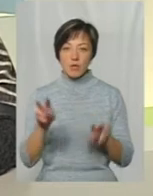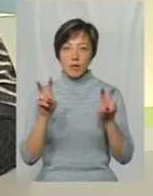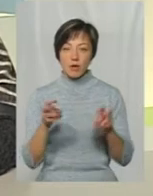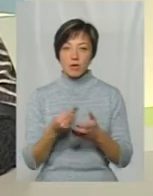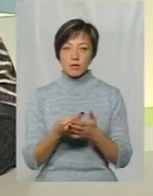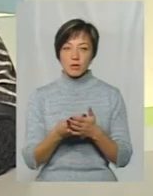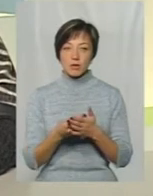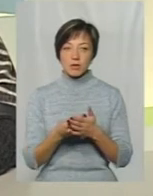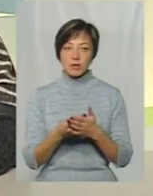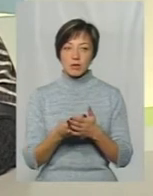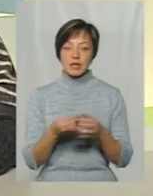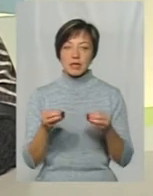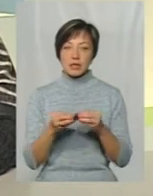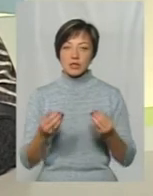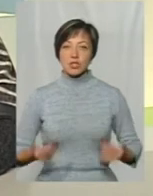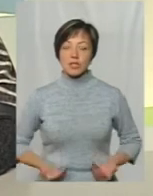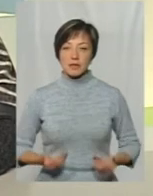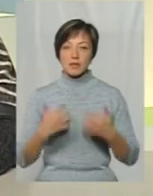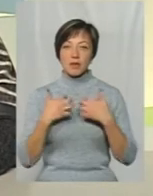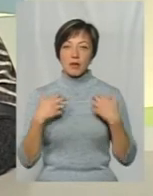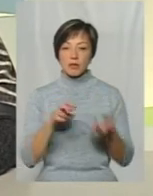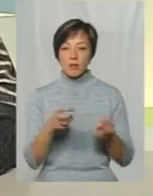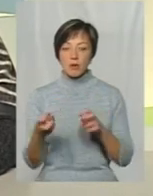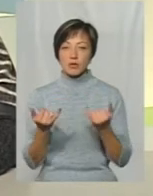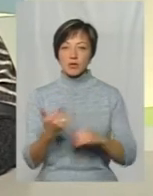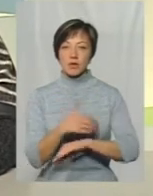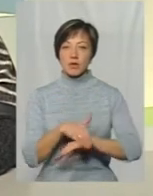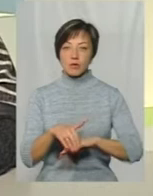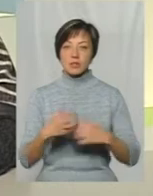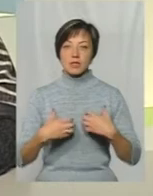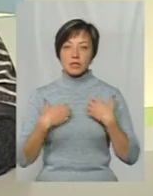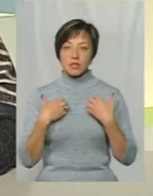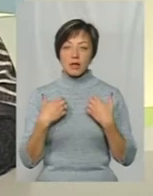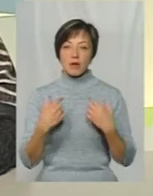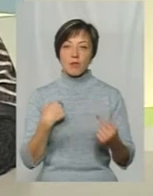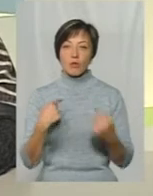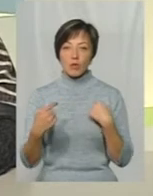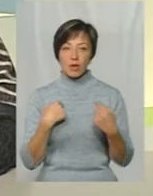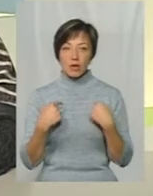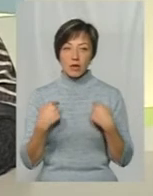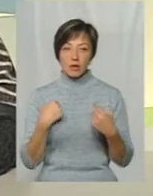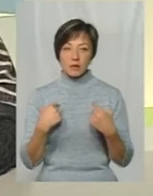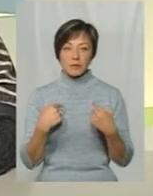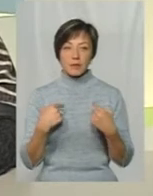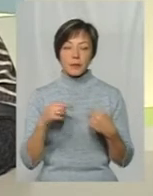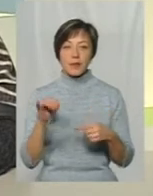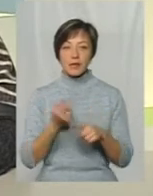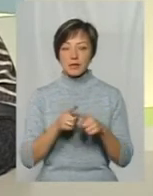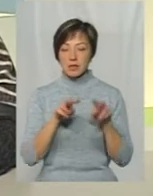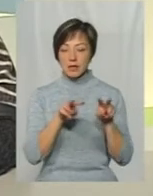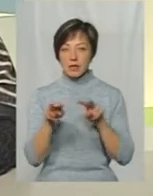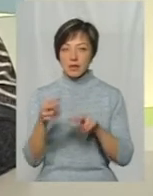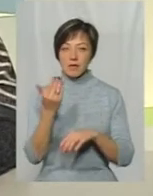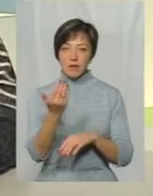Коштує 10 життів, 10 тварин, які помирають сьогодні на вулицях в страшній агонії І в страшних муках, і на це дивляться